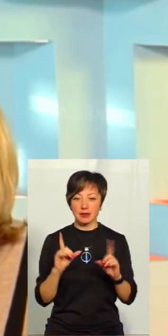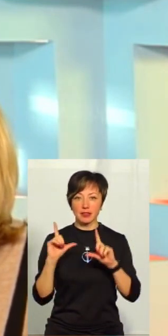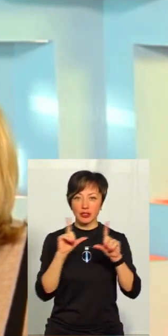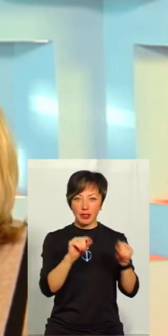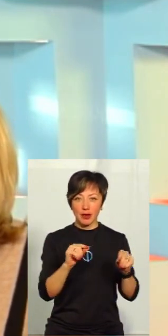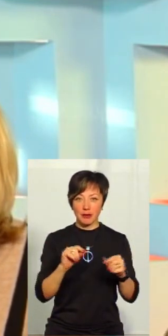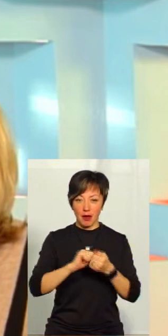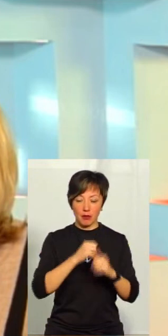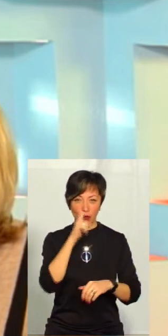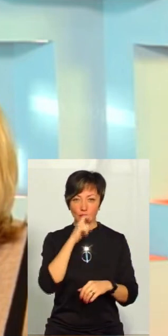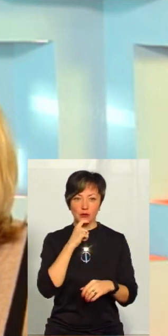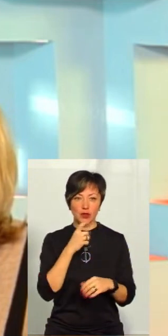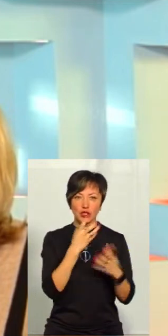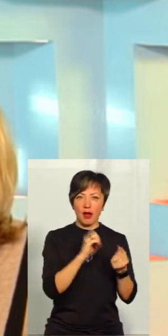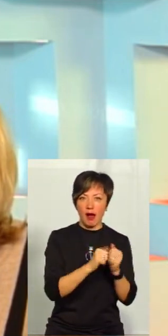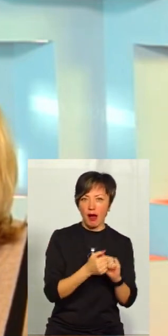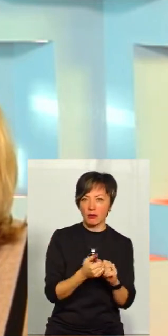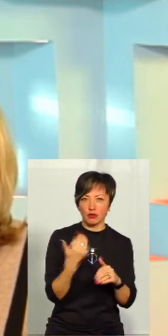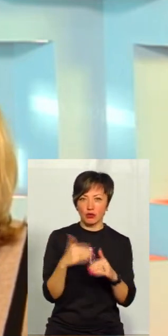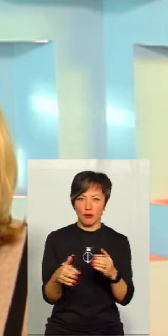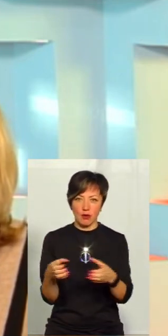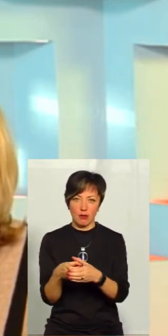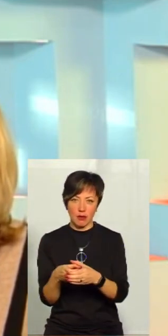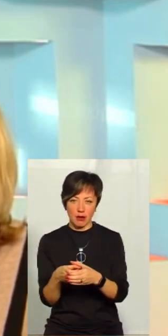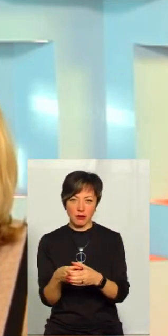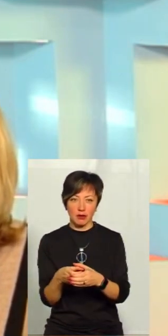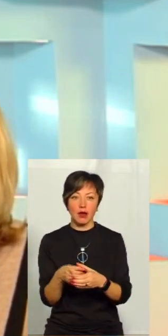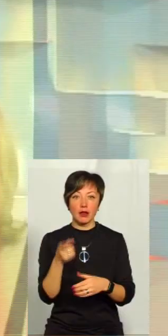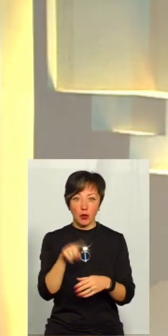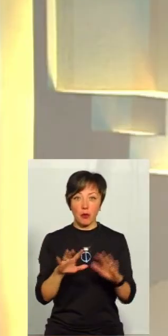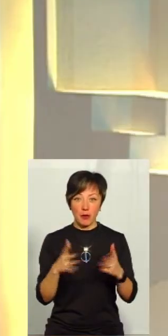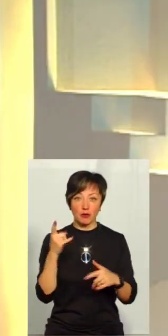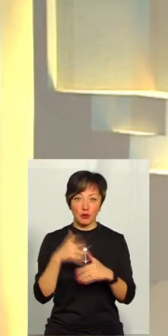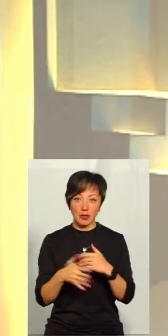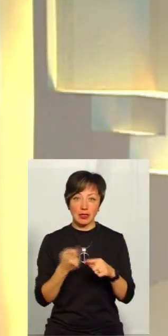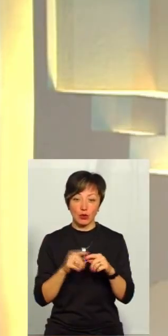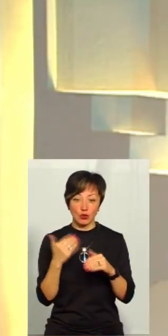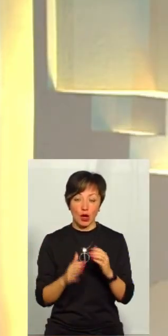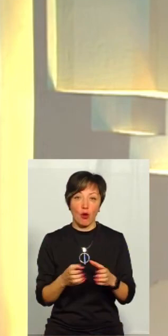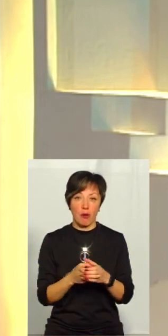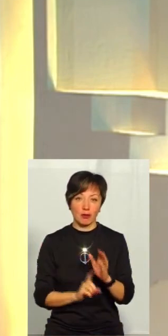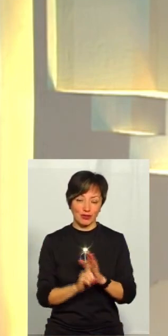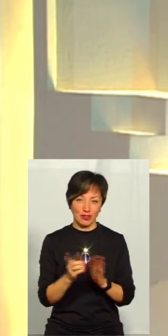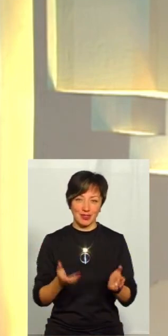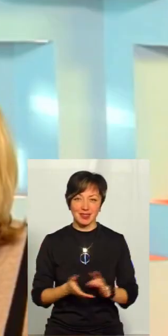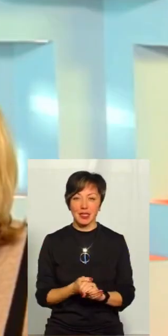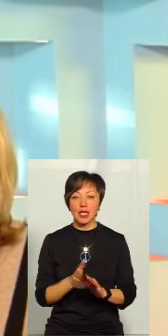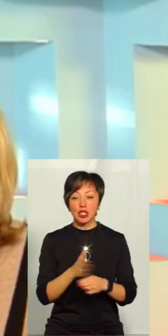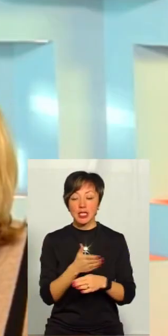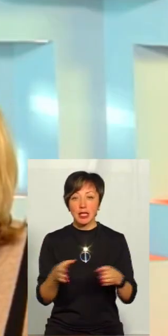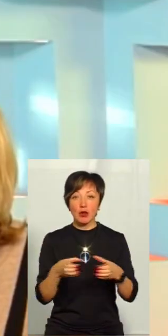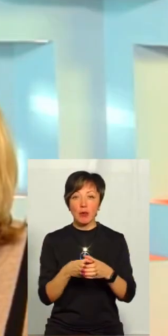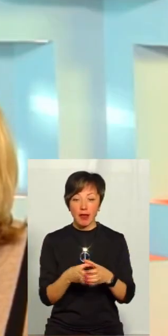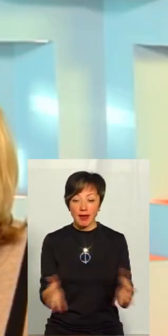з мосту, і ми вже не розуміємо, ми ще в Каменці, чи ми вже в громаді. Ми вже на той момент, щоб всі розуміли, це вже громада починається. Тому частина